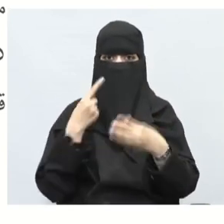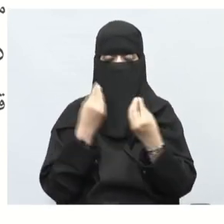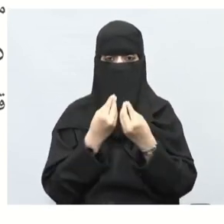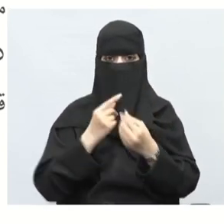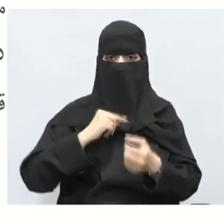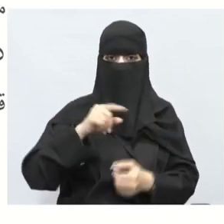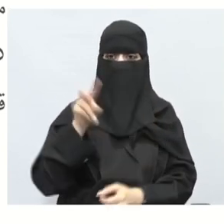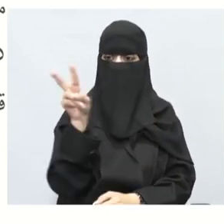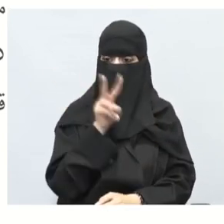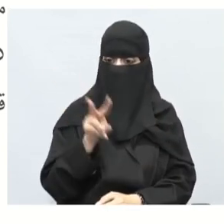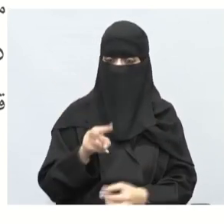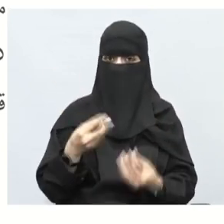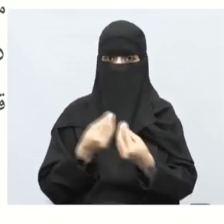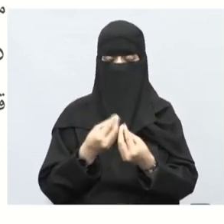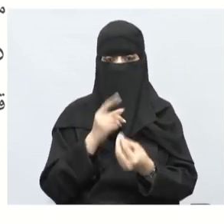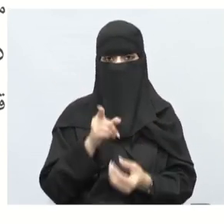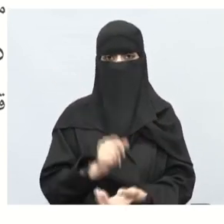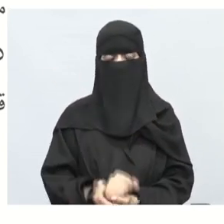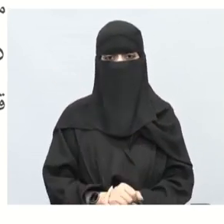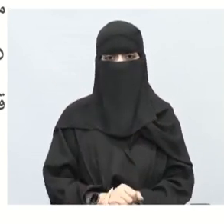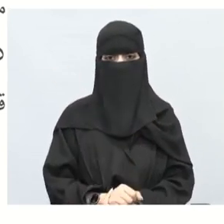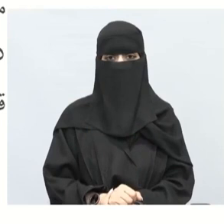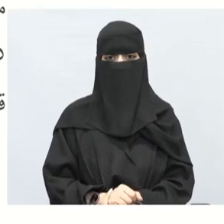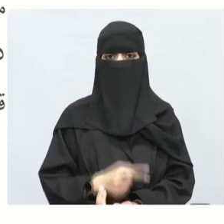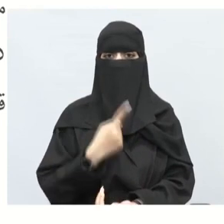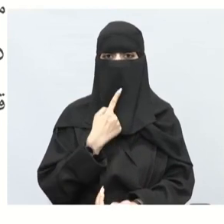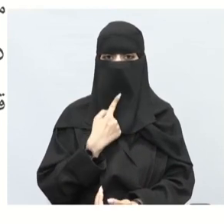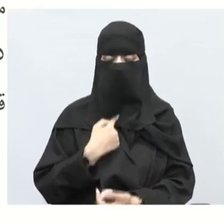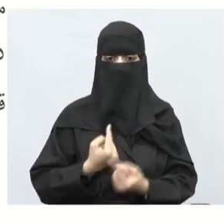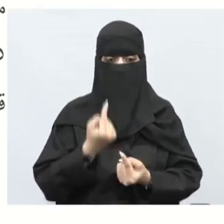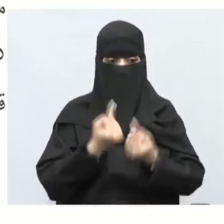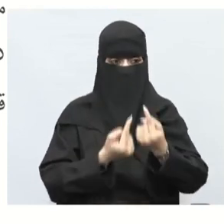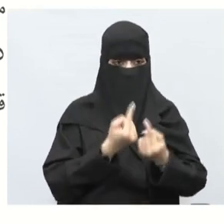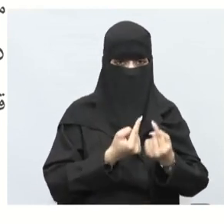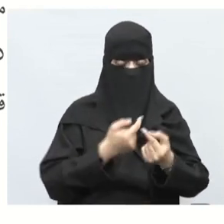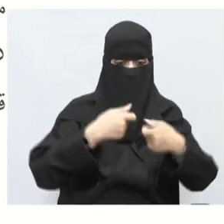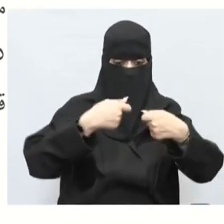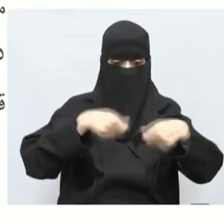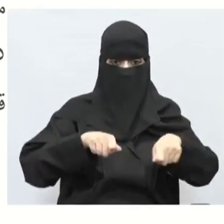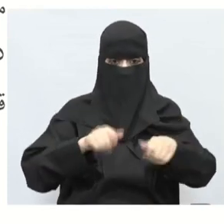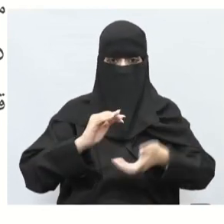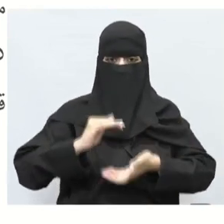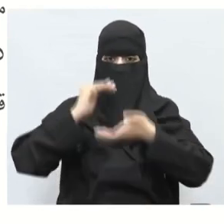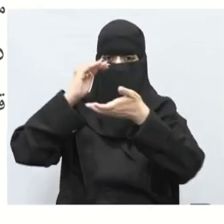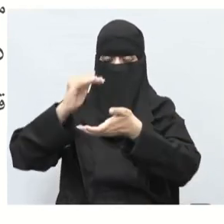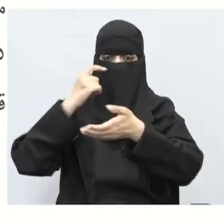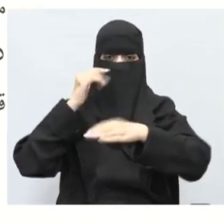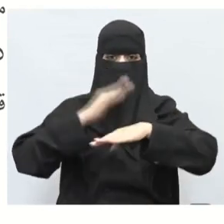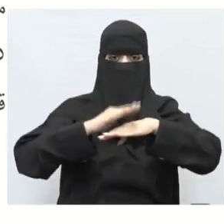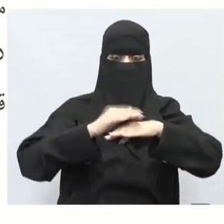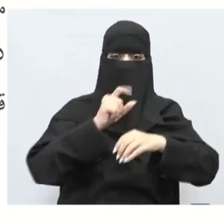وانتم نقرأ هذه المسألة الجميلة يريد مزارع شراء أقفاص لتربة الطيور ونقلها إلى